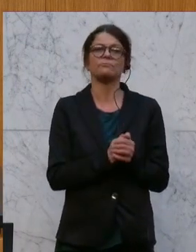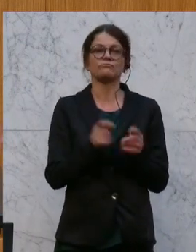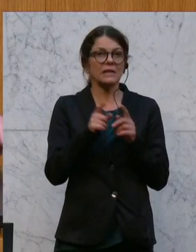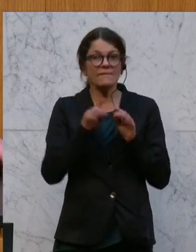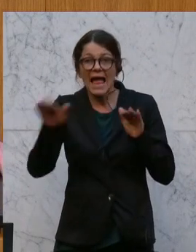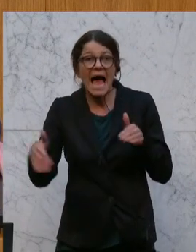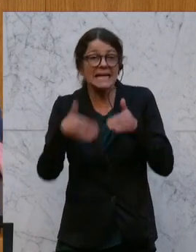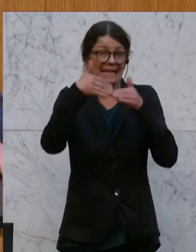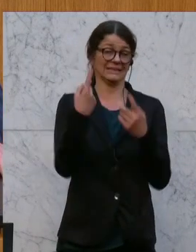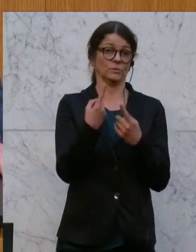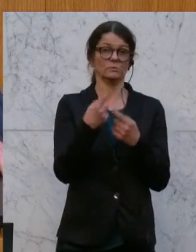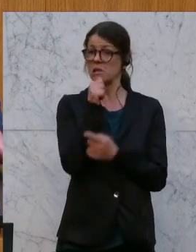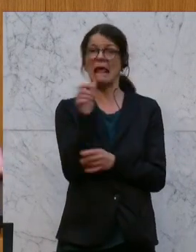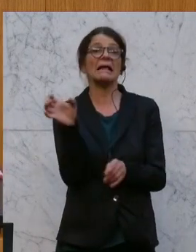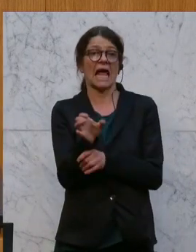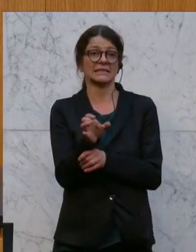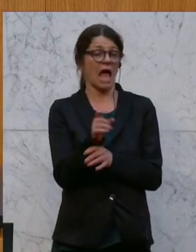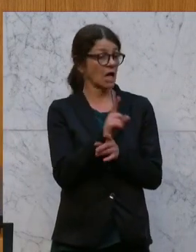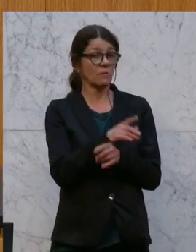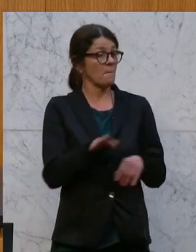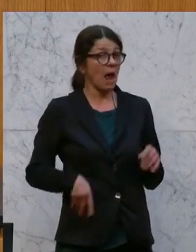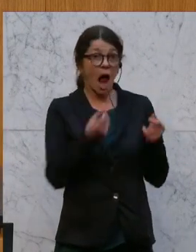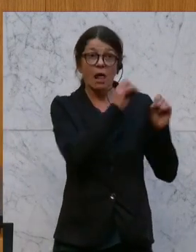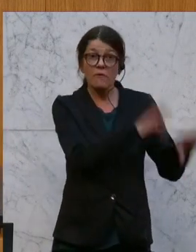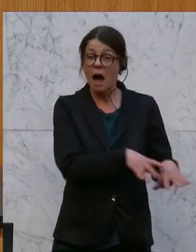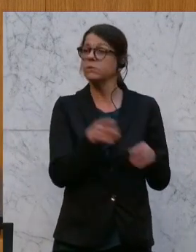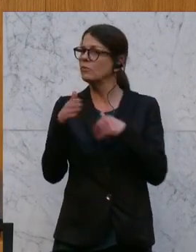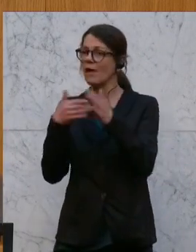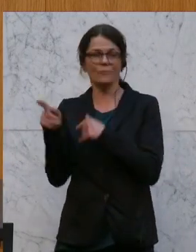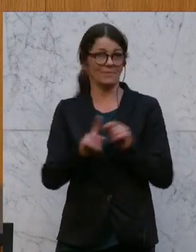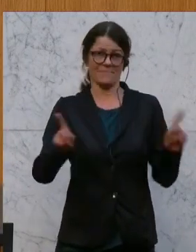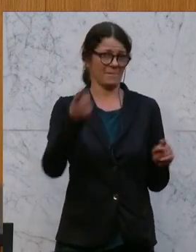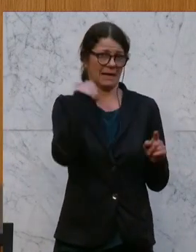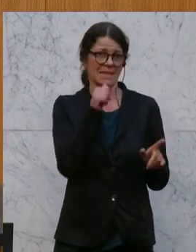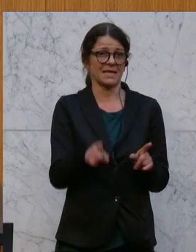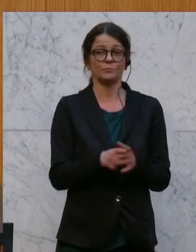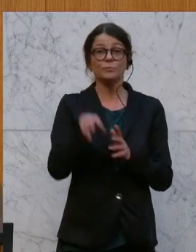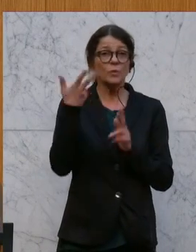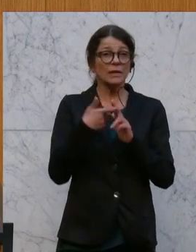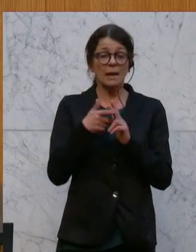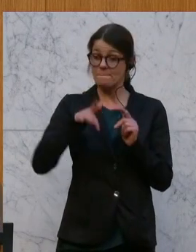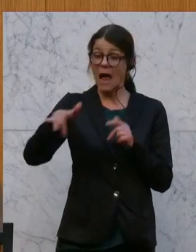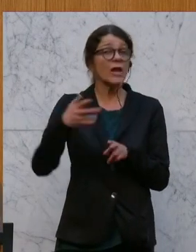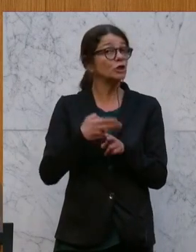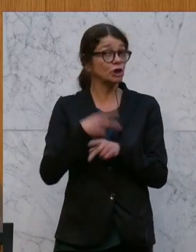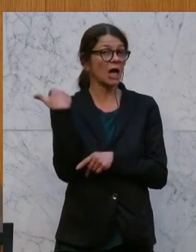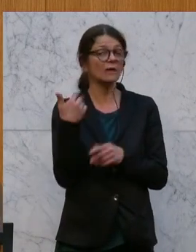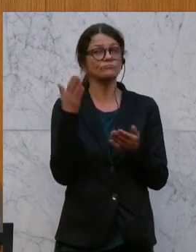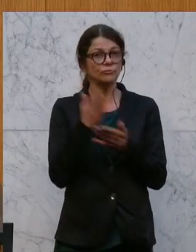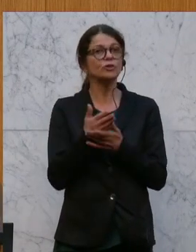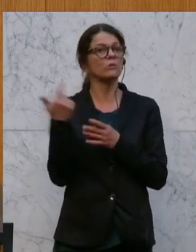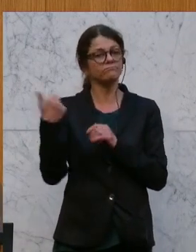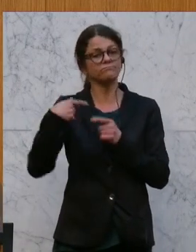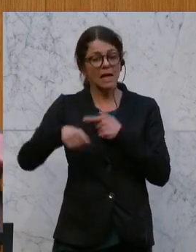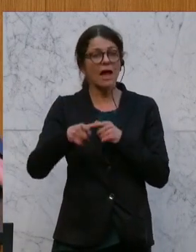Ergänzung und kein Ersatz für das Bargeld sein. Und drittens, einige Staaten haben Obergrenzen